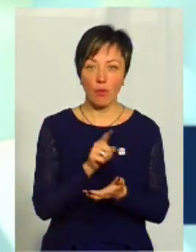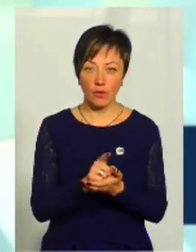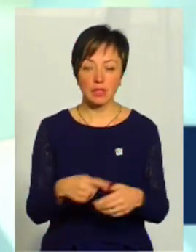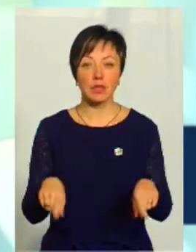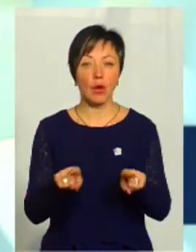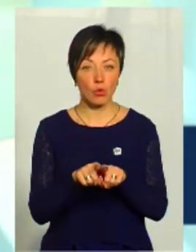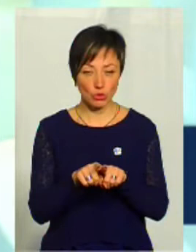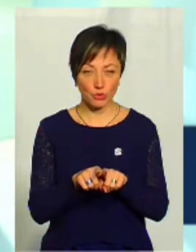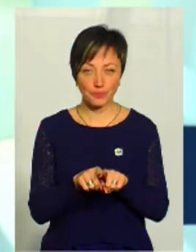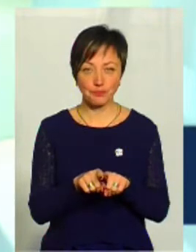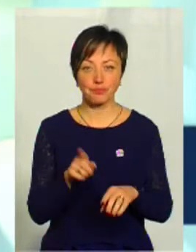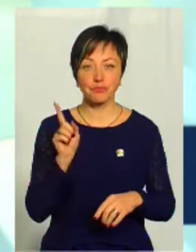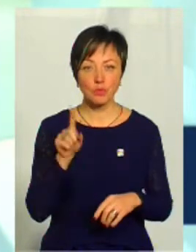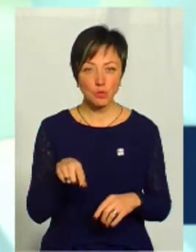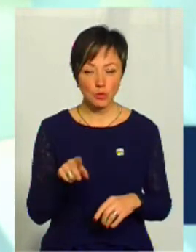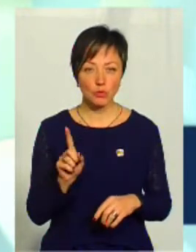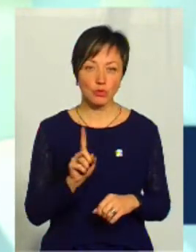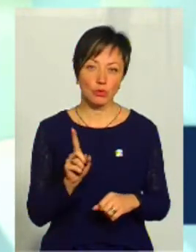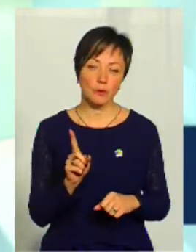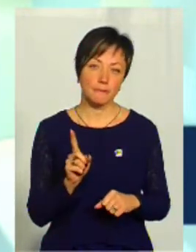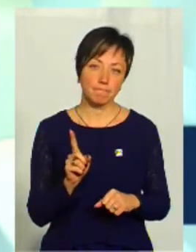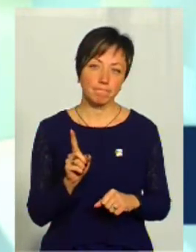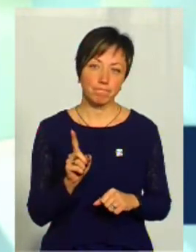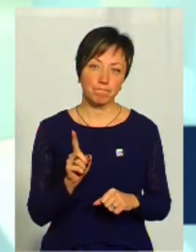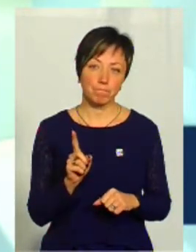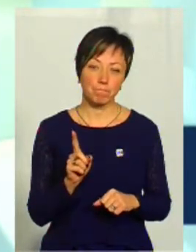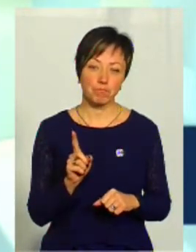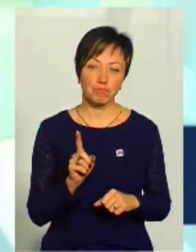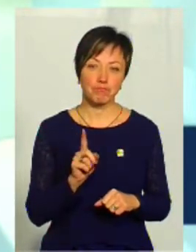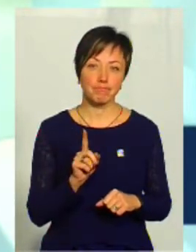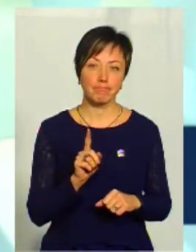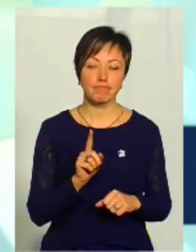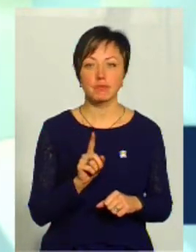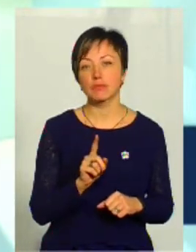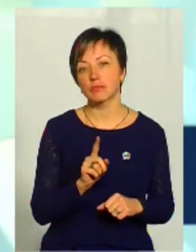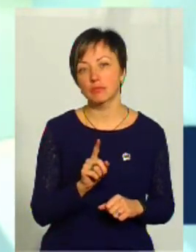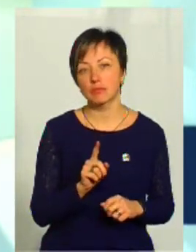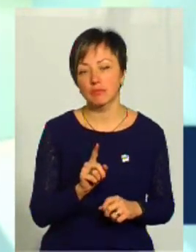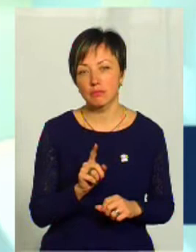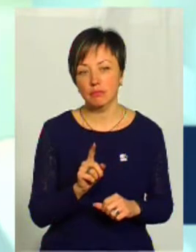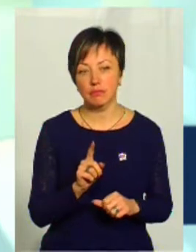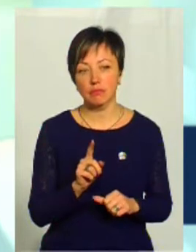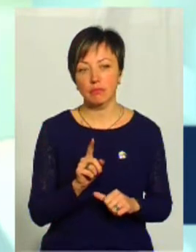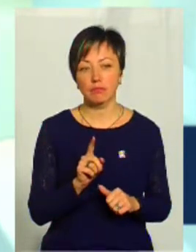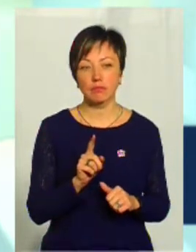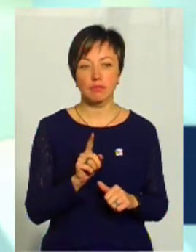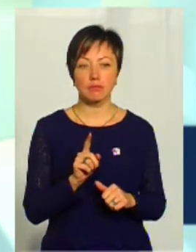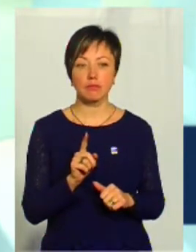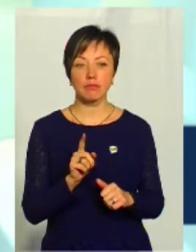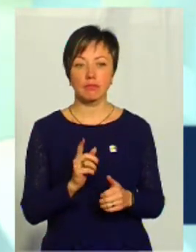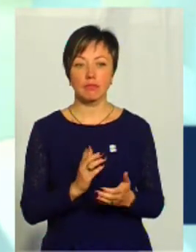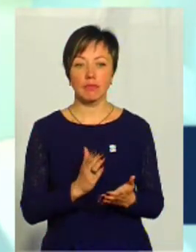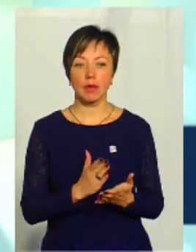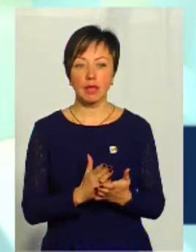обов'язки також. Тому що вони повинні... Тут є різниця